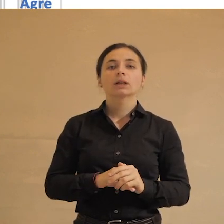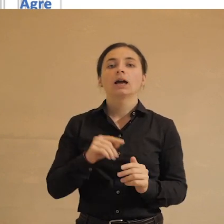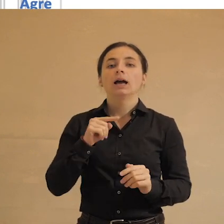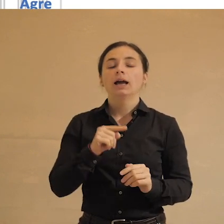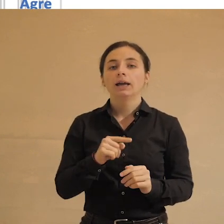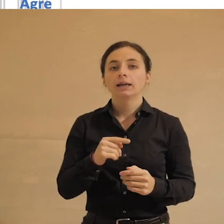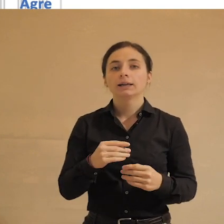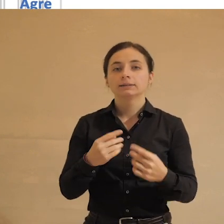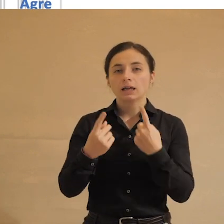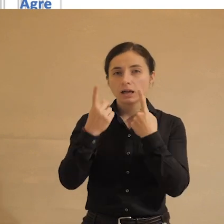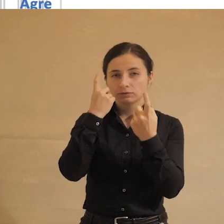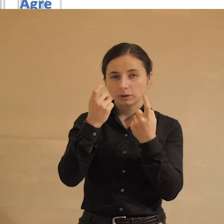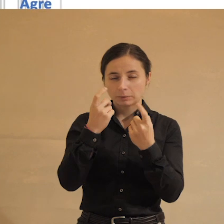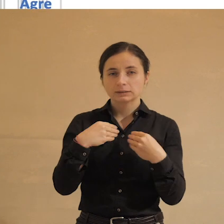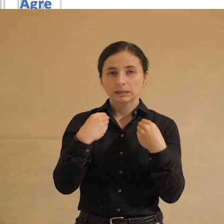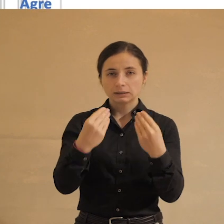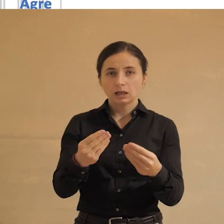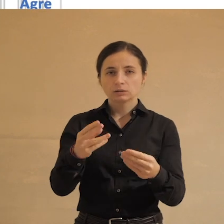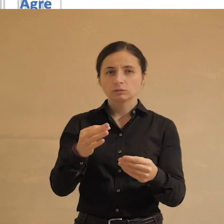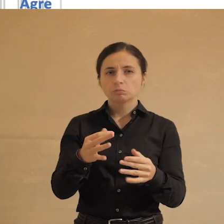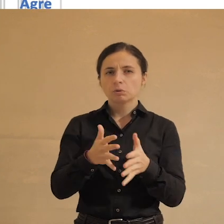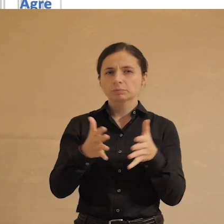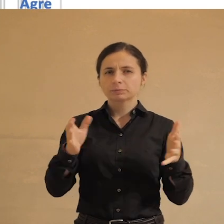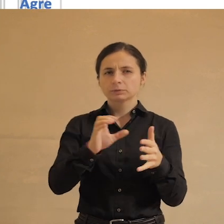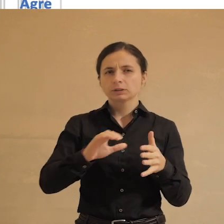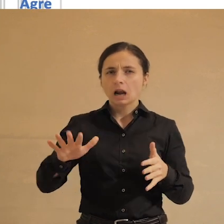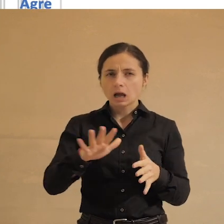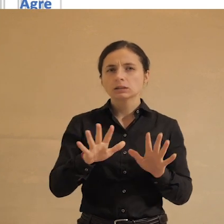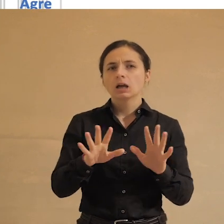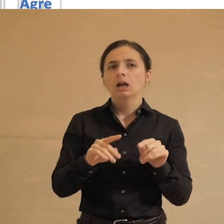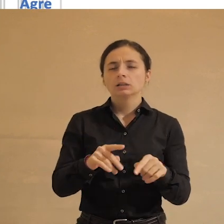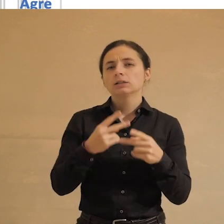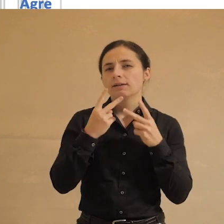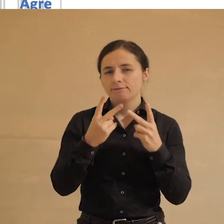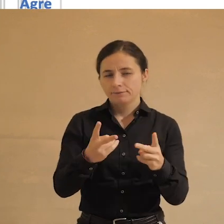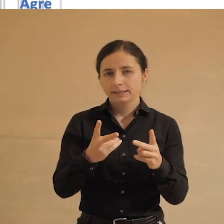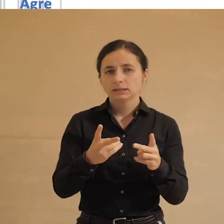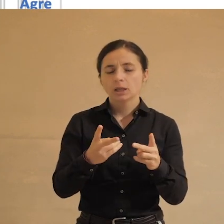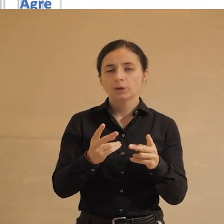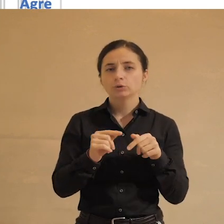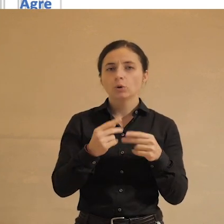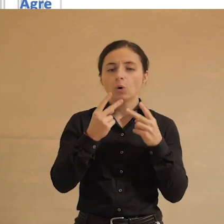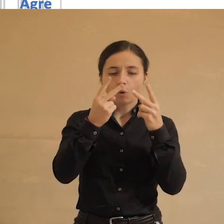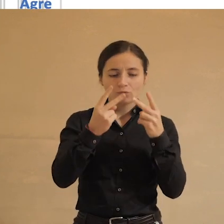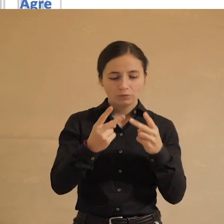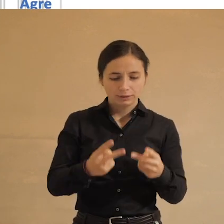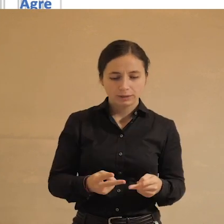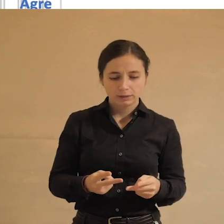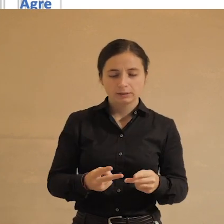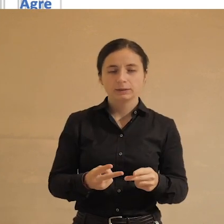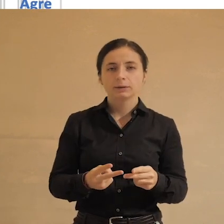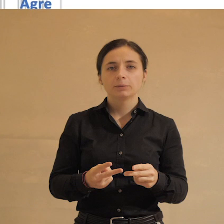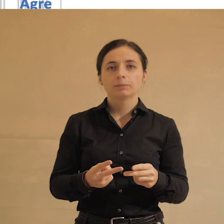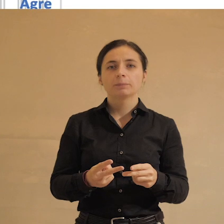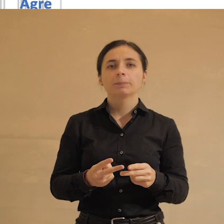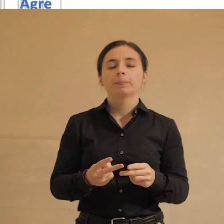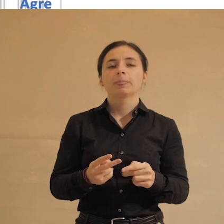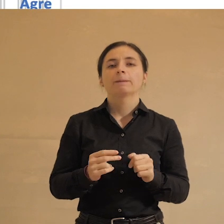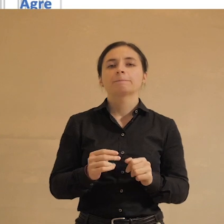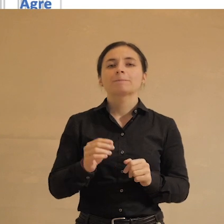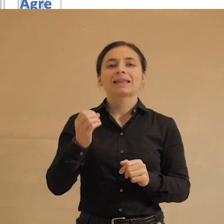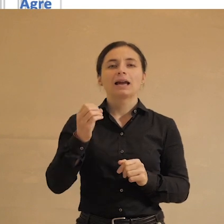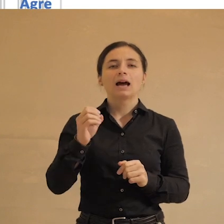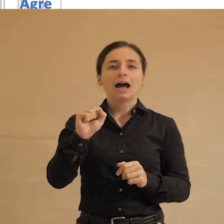Это уже данные по большему количеству стран. Тут, если бы вам было что-то видно, то вы увидели бы страны и